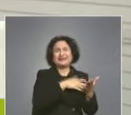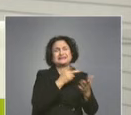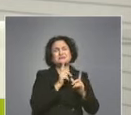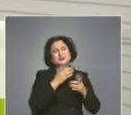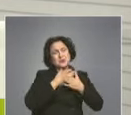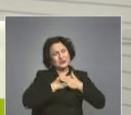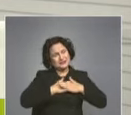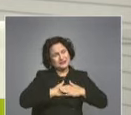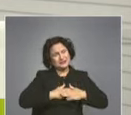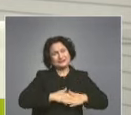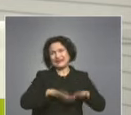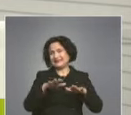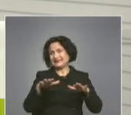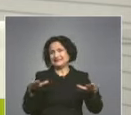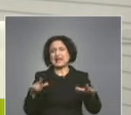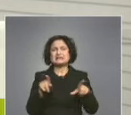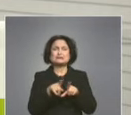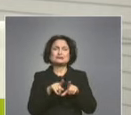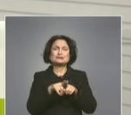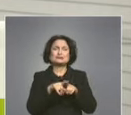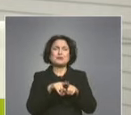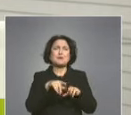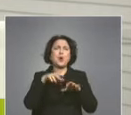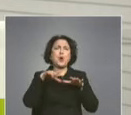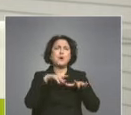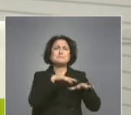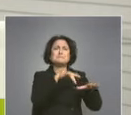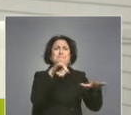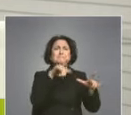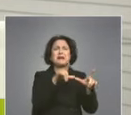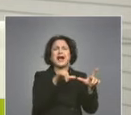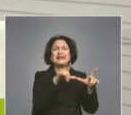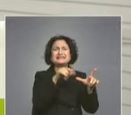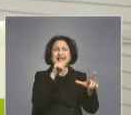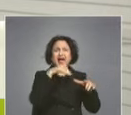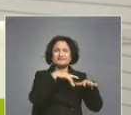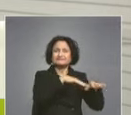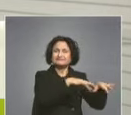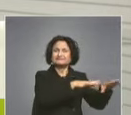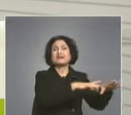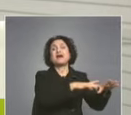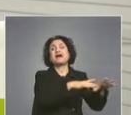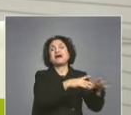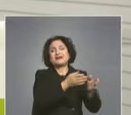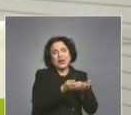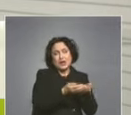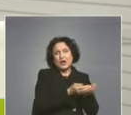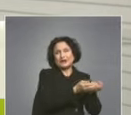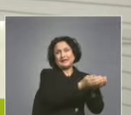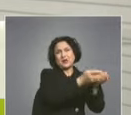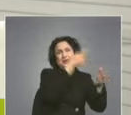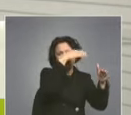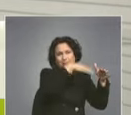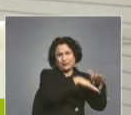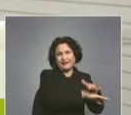С плаване по марица в лодка-самоделка, която разбира се потъва. По